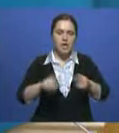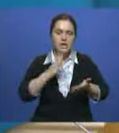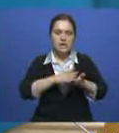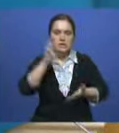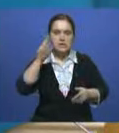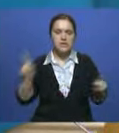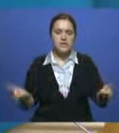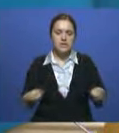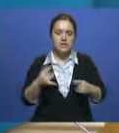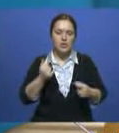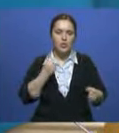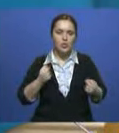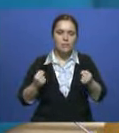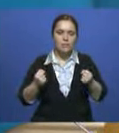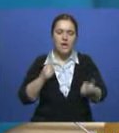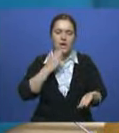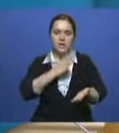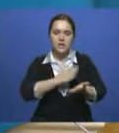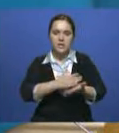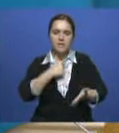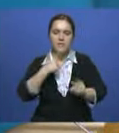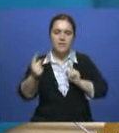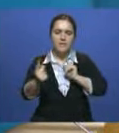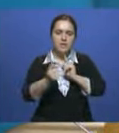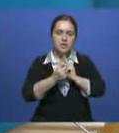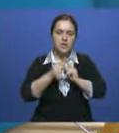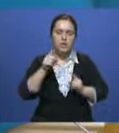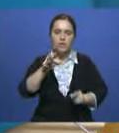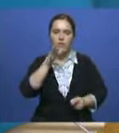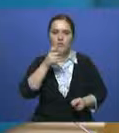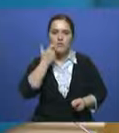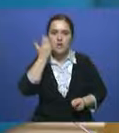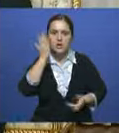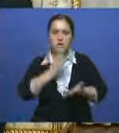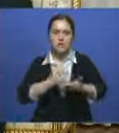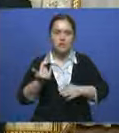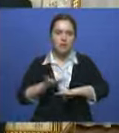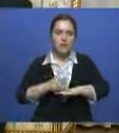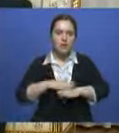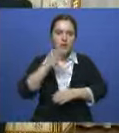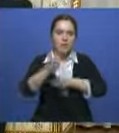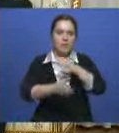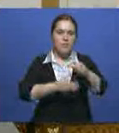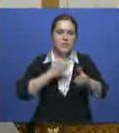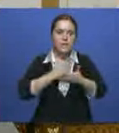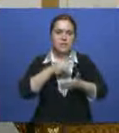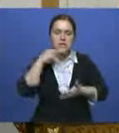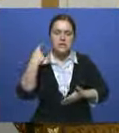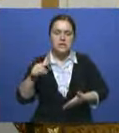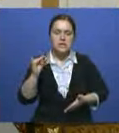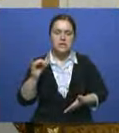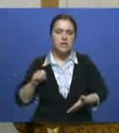которая развивается и укрепляется. Мы встречаемся в то время, когда наблюдается напряжённая ситуация в отношениях России и стран